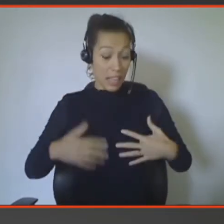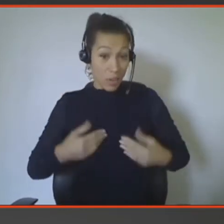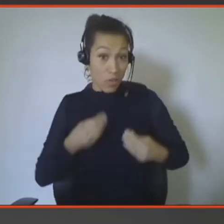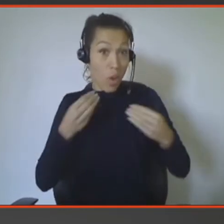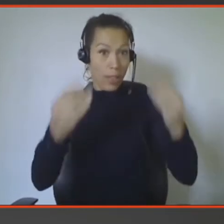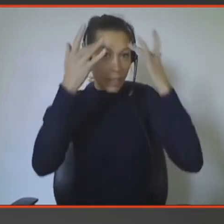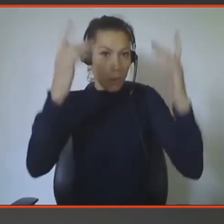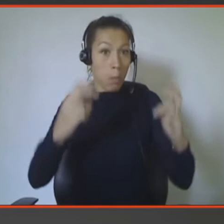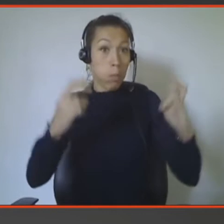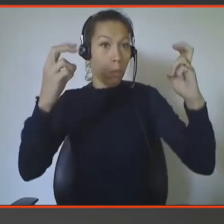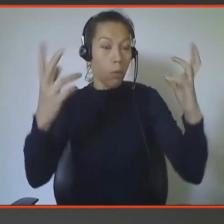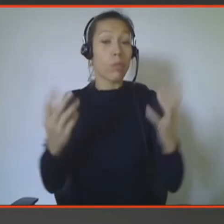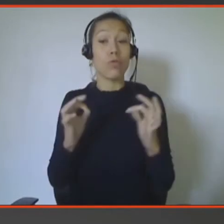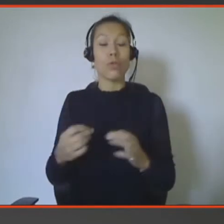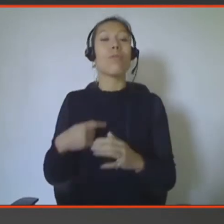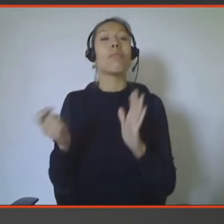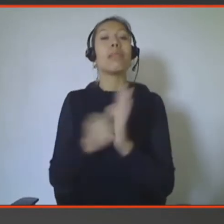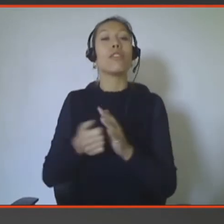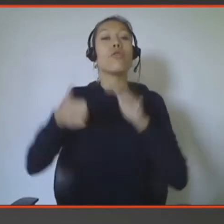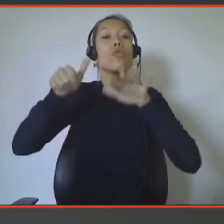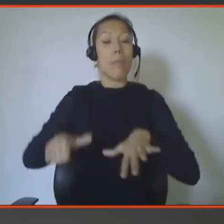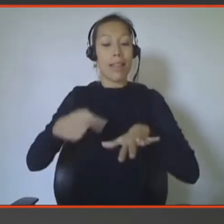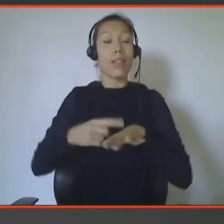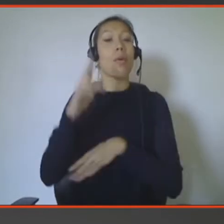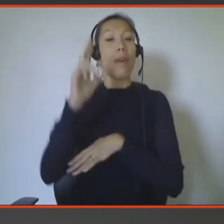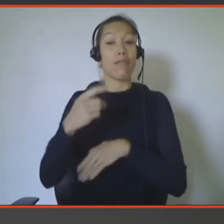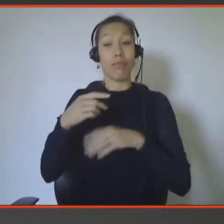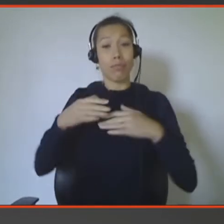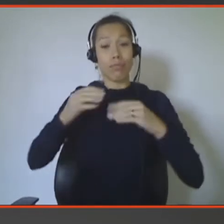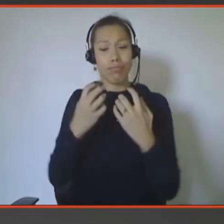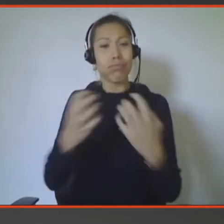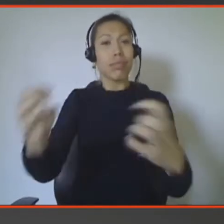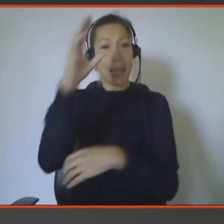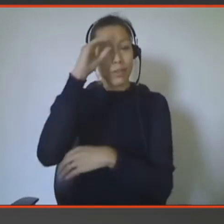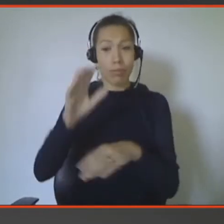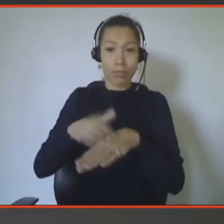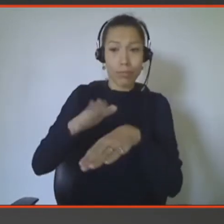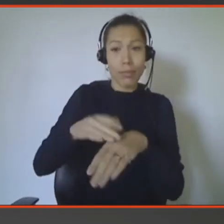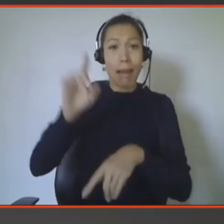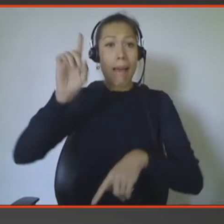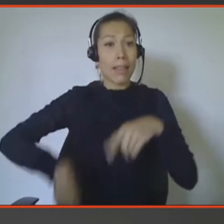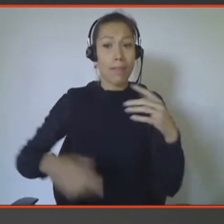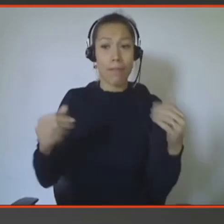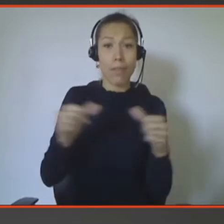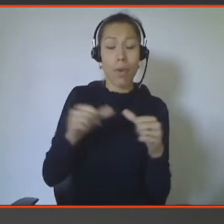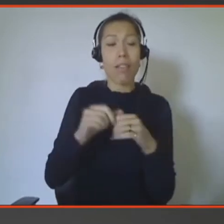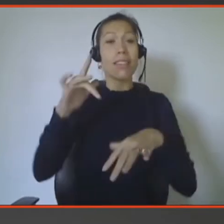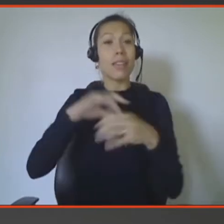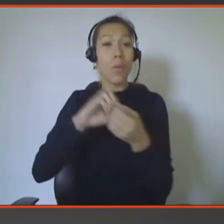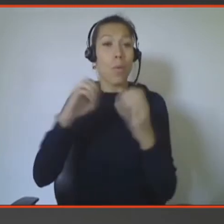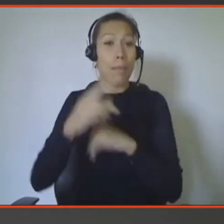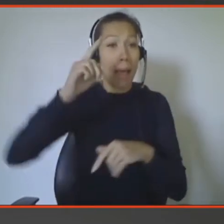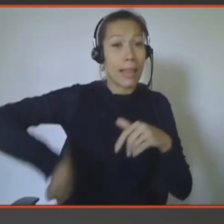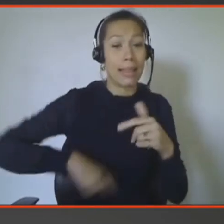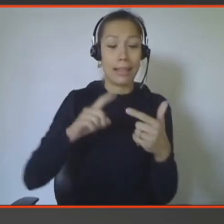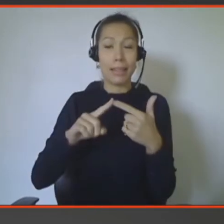Quand je commence le semestre, je dis à mes étudiants que ce qui est interdit, c'est de faire une app, ce qui est interdit, c'est de faire un site web et ce qui est interdit, c'est d'utiliser